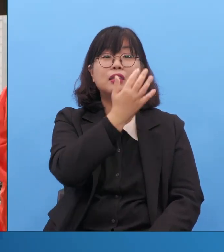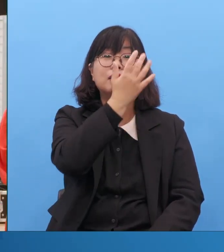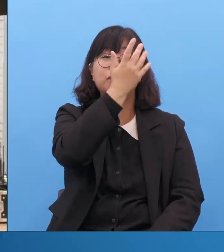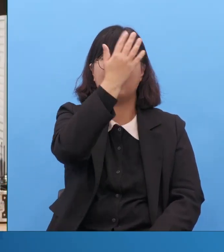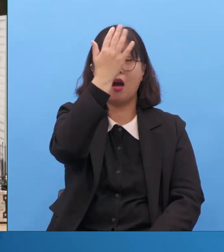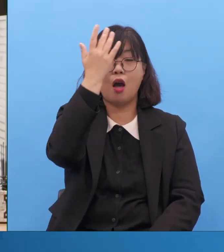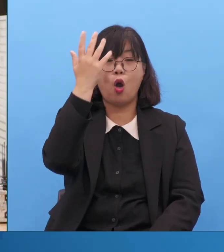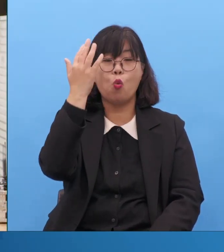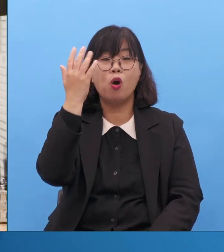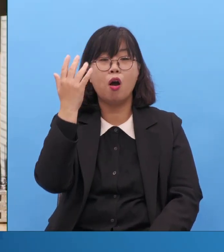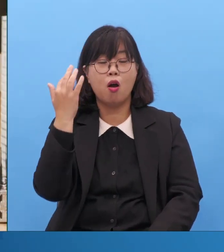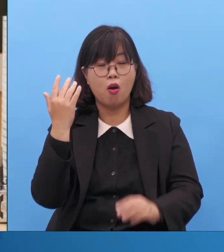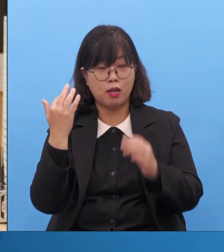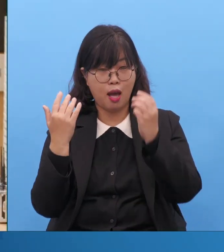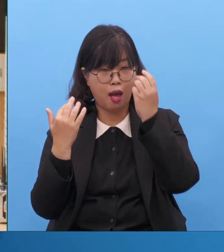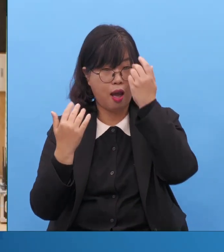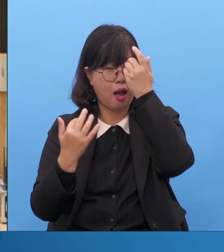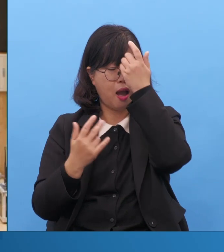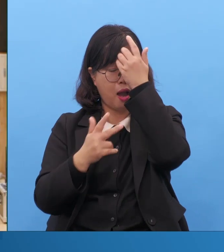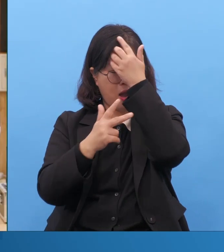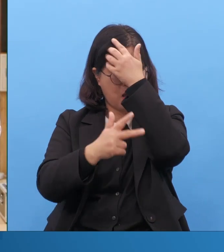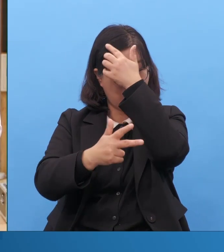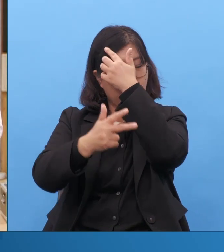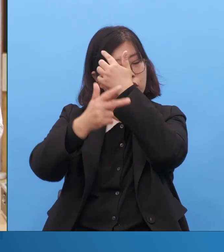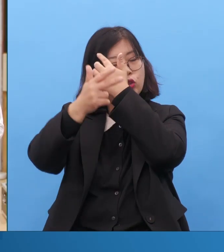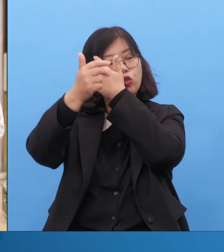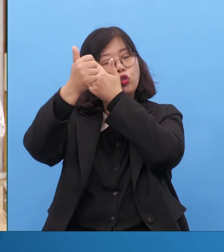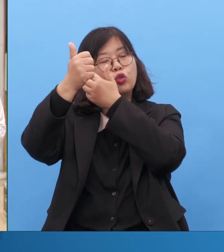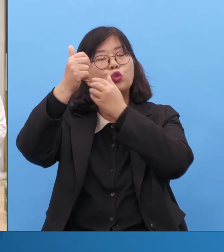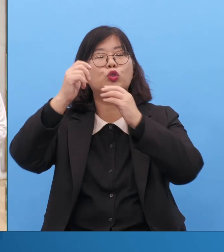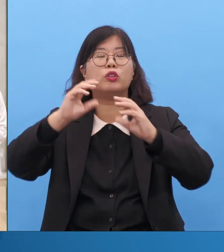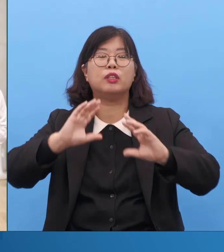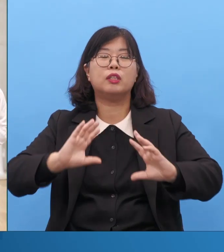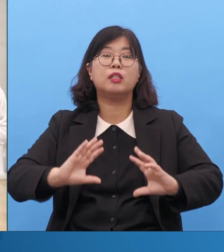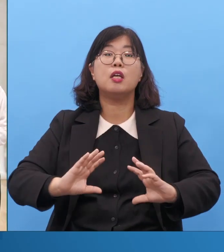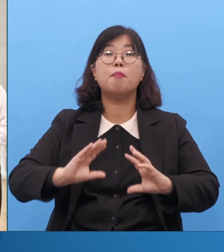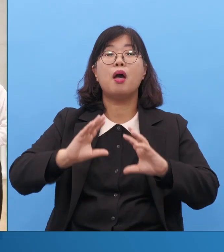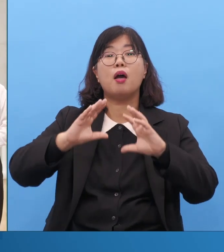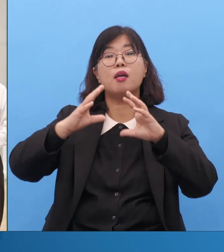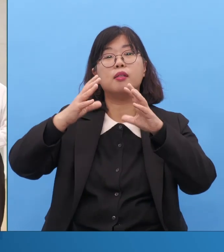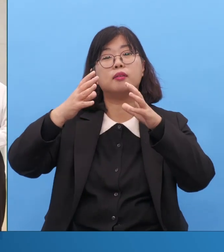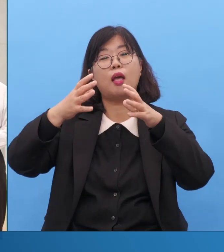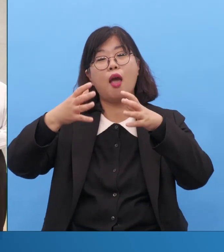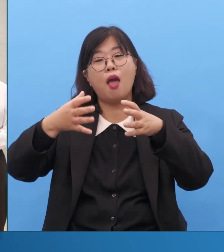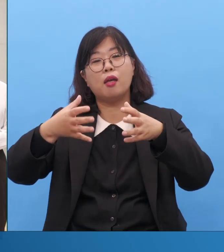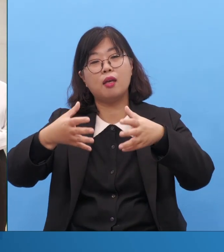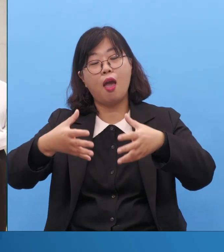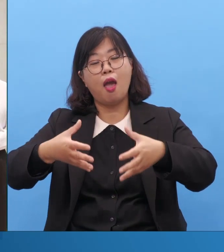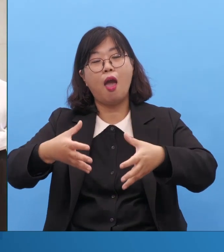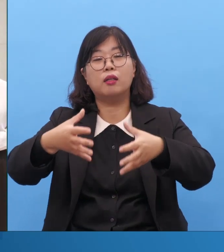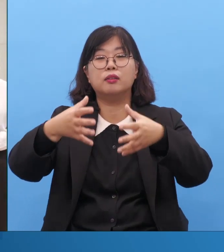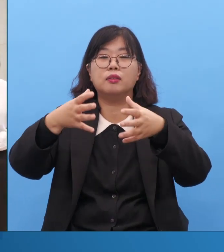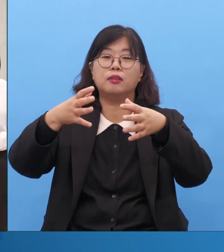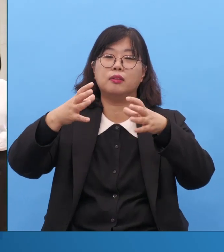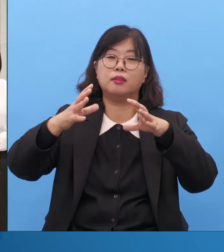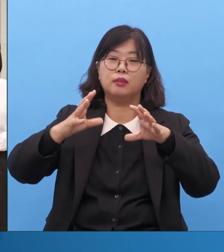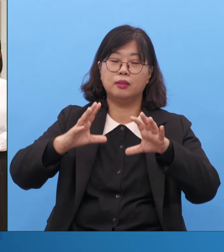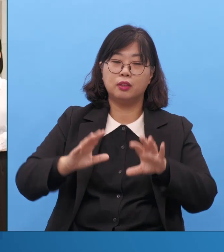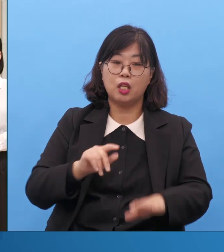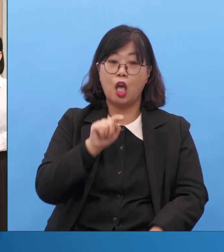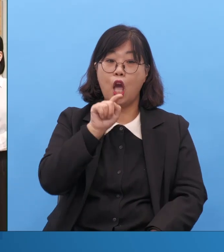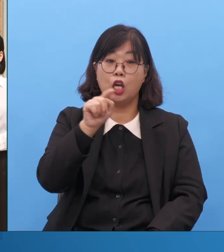찬 아름다워라 주님의 세계를